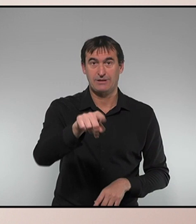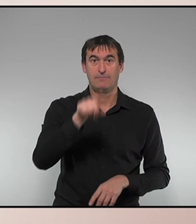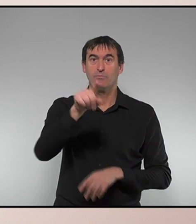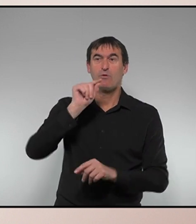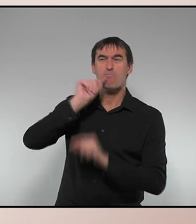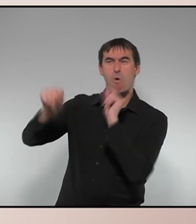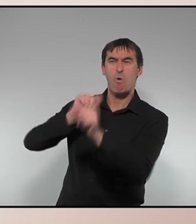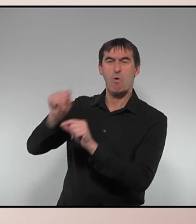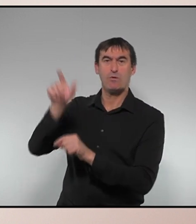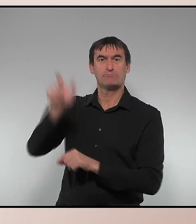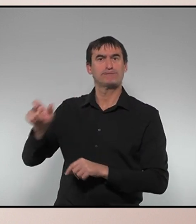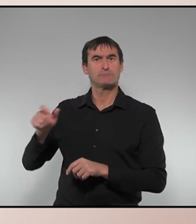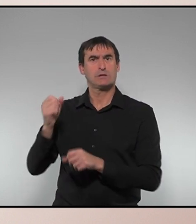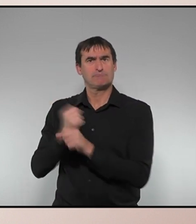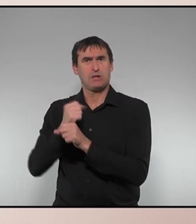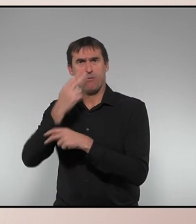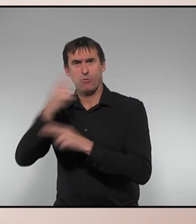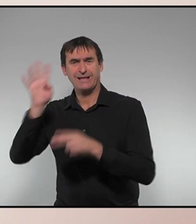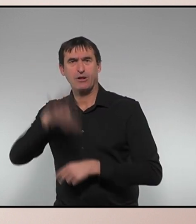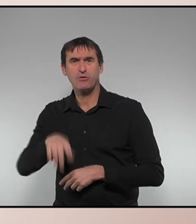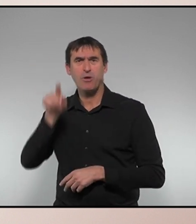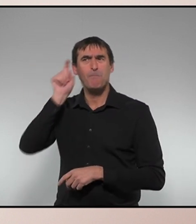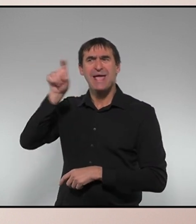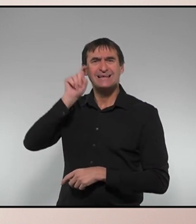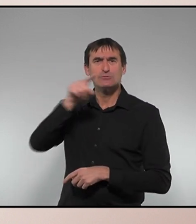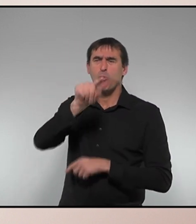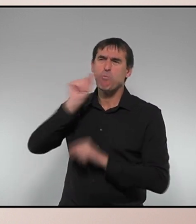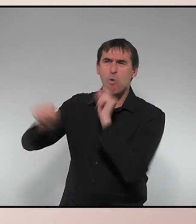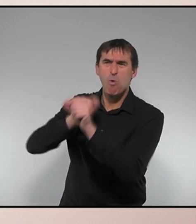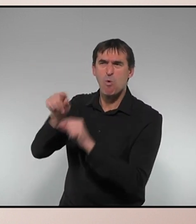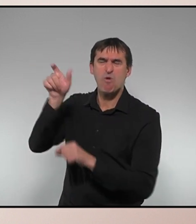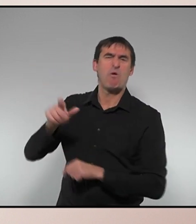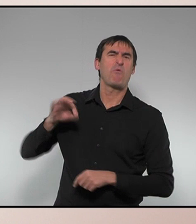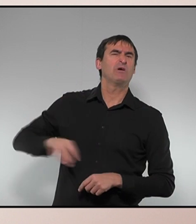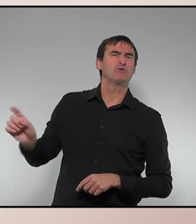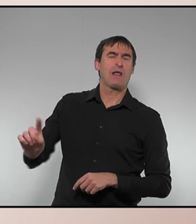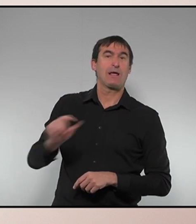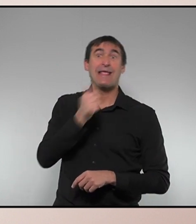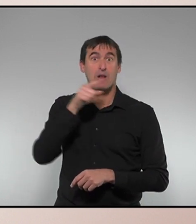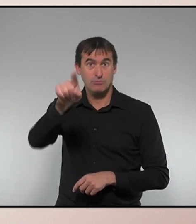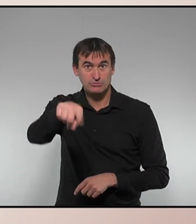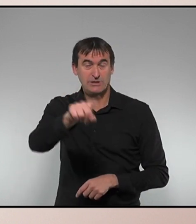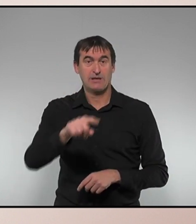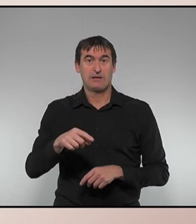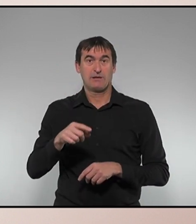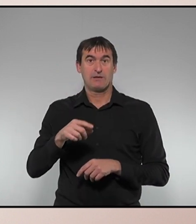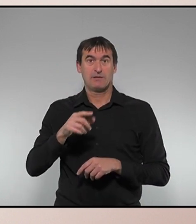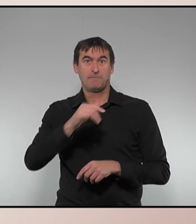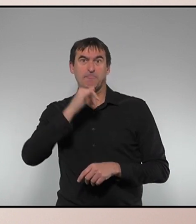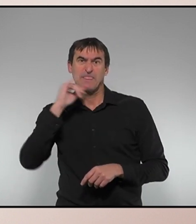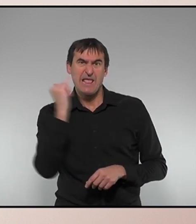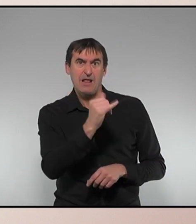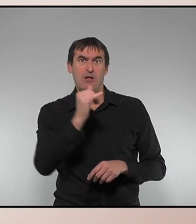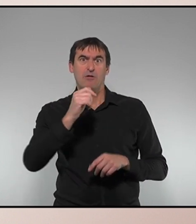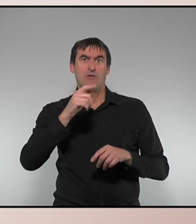públics de Catalunya, a mestres, qüestionant la seva professionalitat, són vostès. Fins i tot amb assenament directe, a noms i